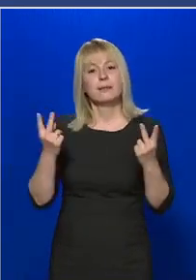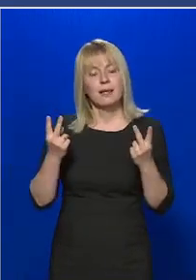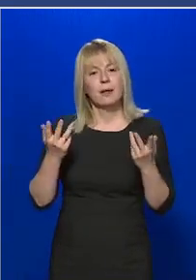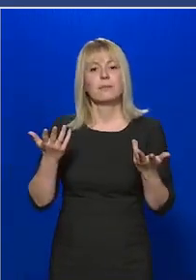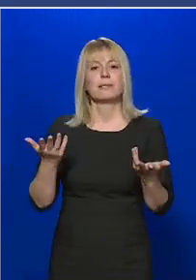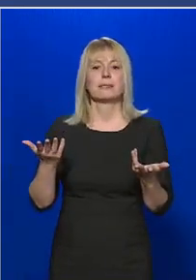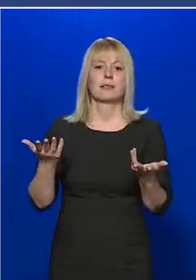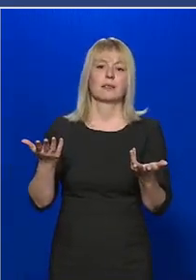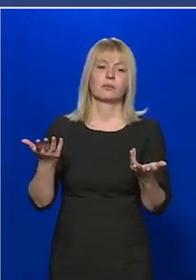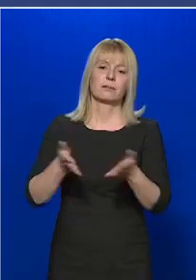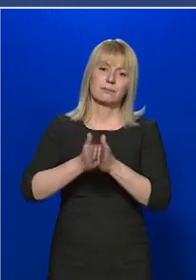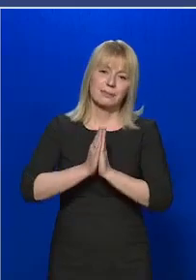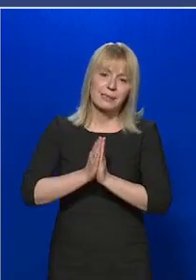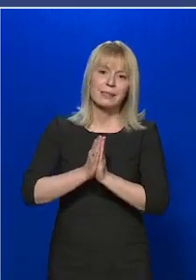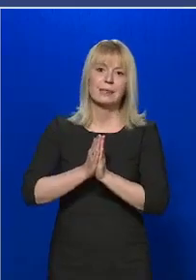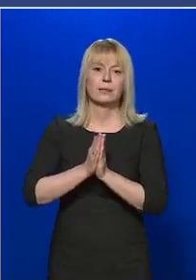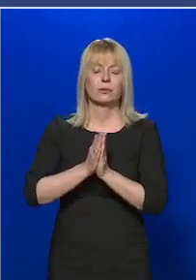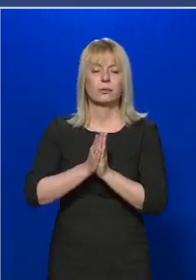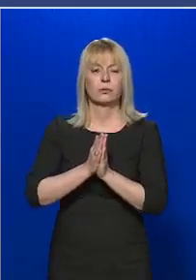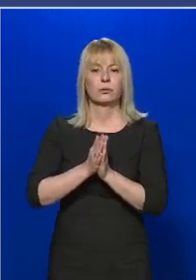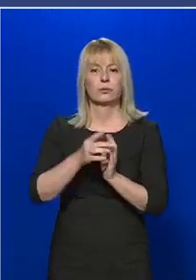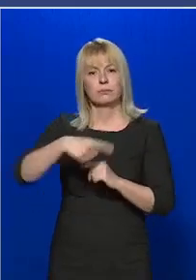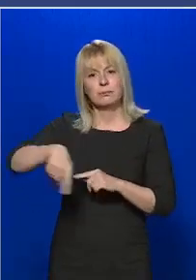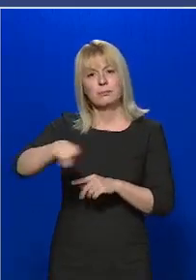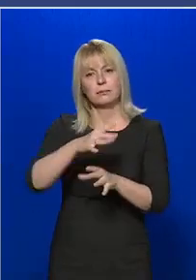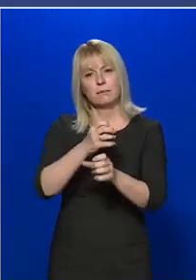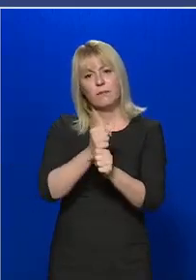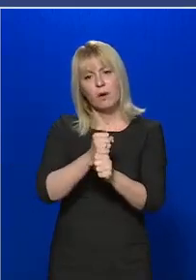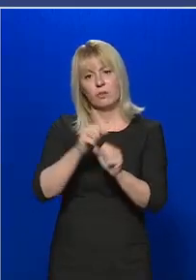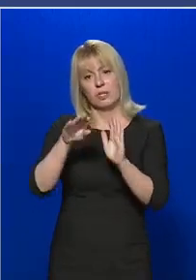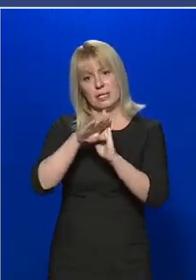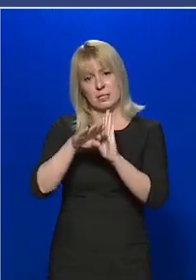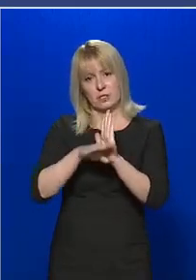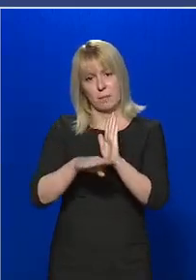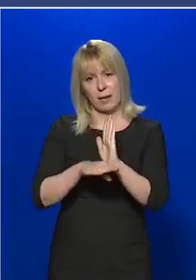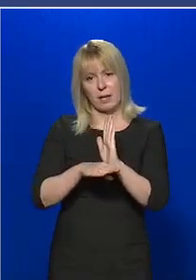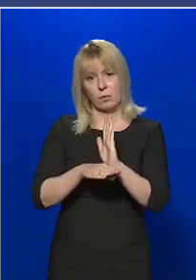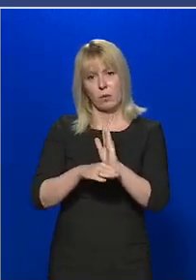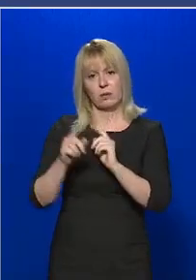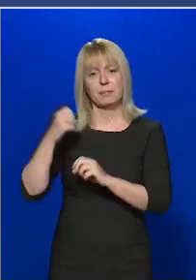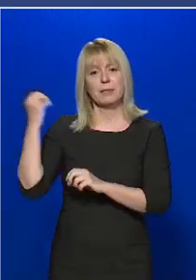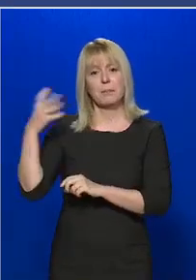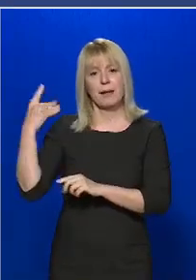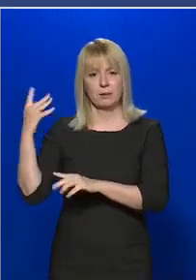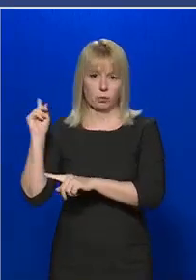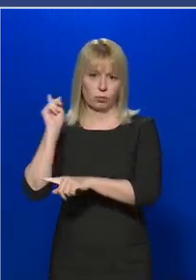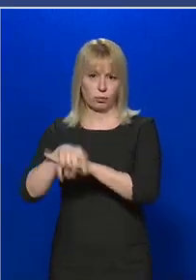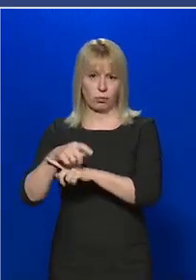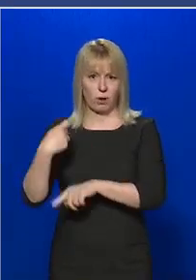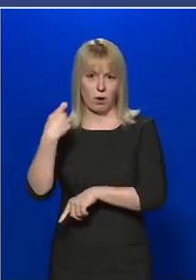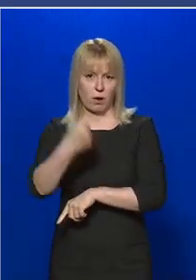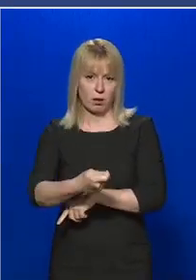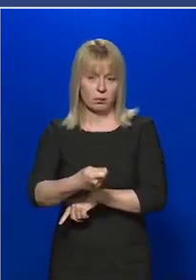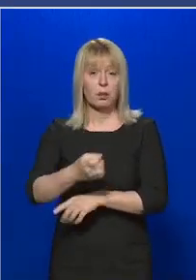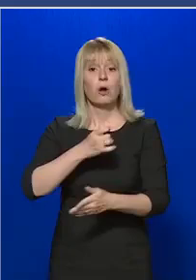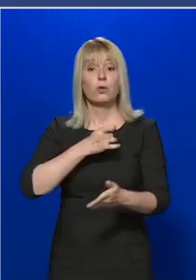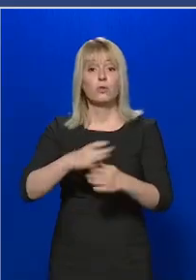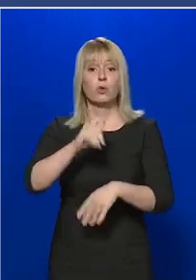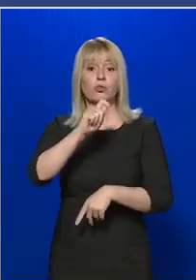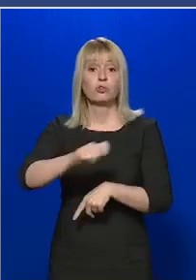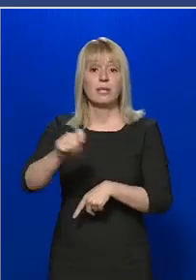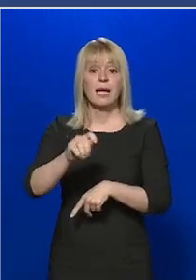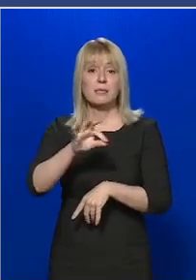Természetesen kérjük azt, hogy tartsák be azokat a szabályokat, amit a mentőtől kapnak. Ha gyors teszt,